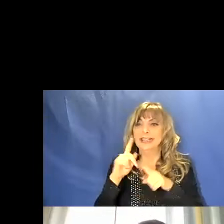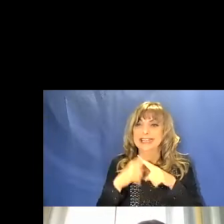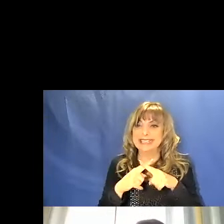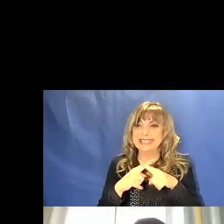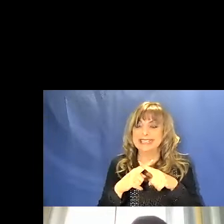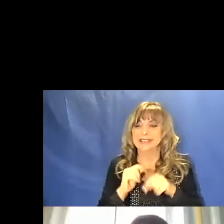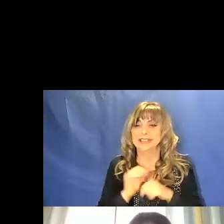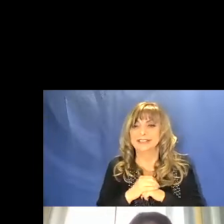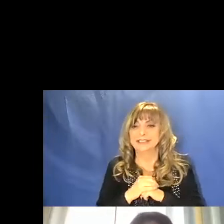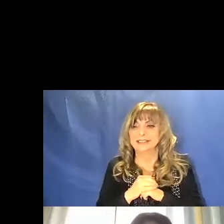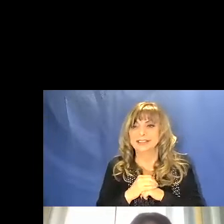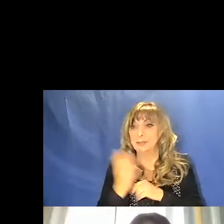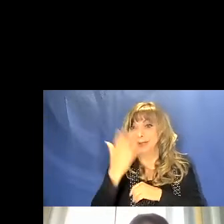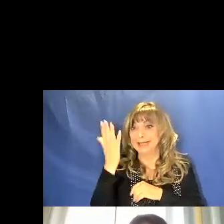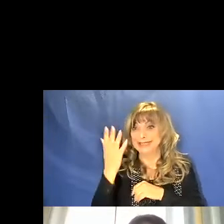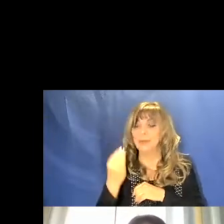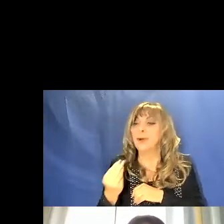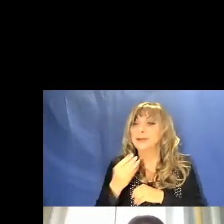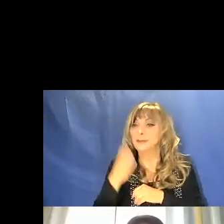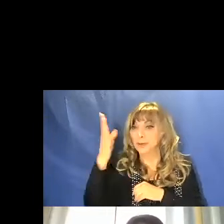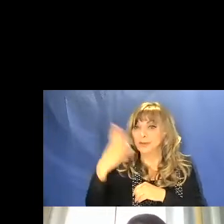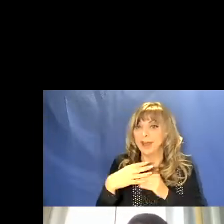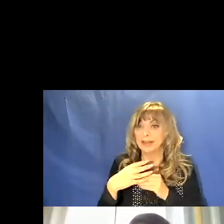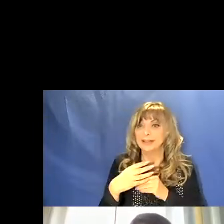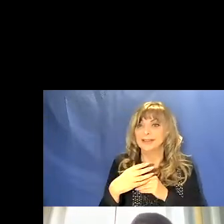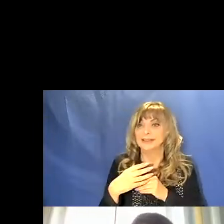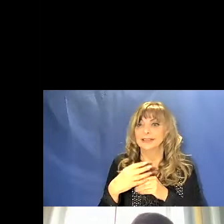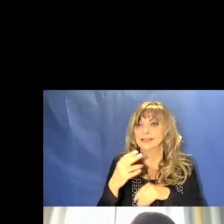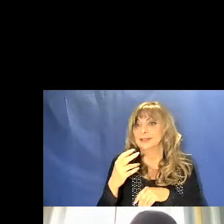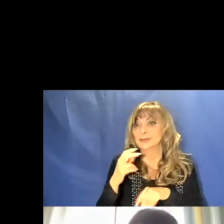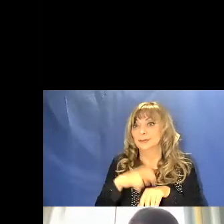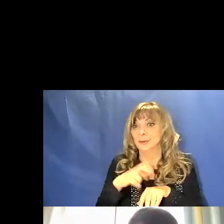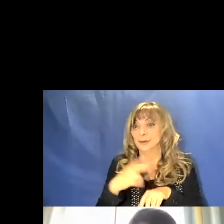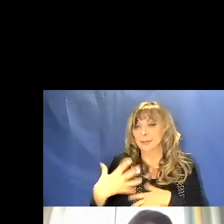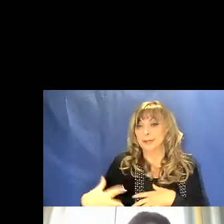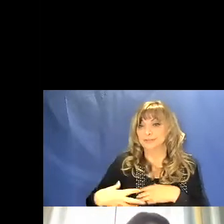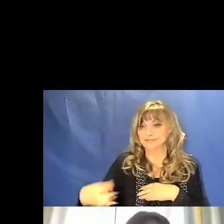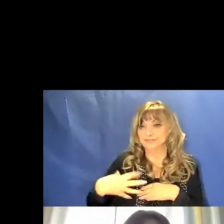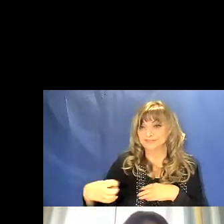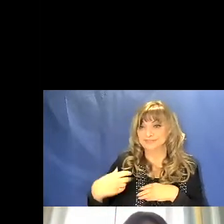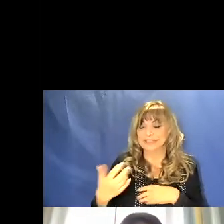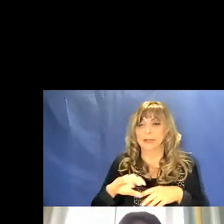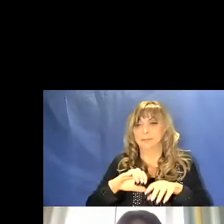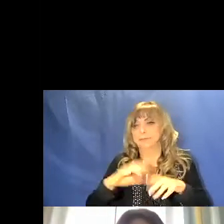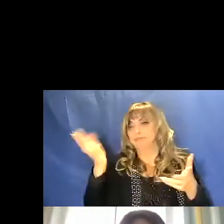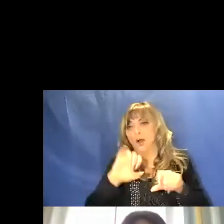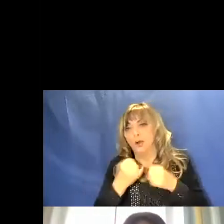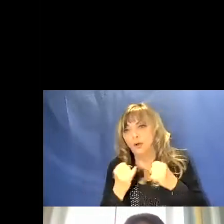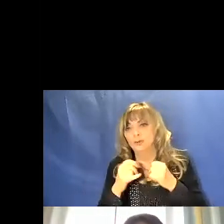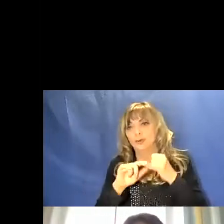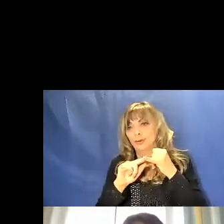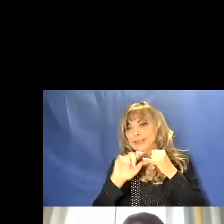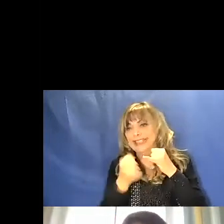vi sparano addosso se andate a farvi la cosiddetta lastra, se vi siete rotti per esempio un dito,